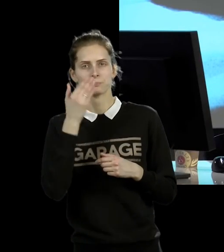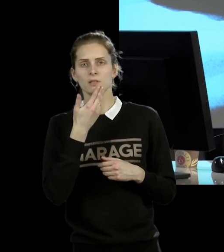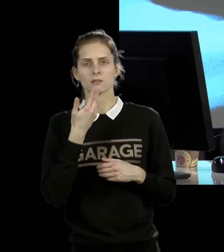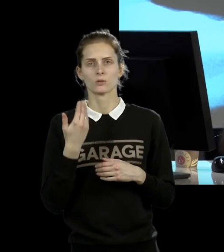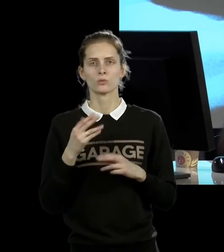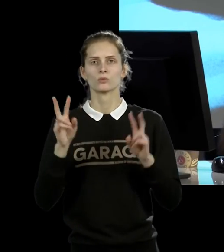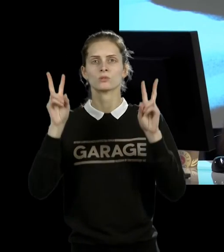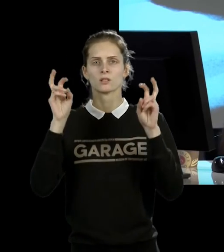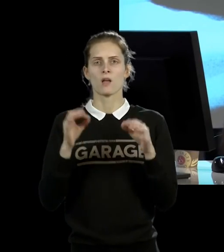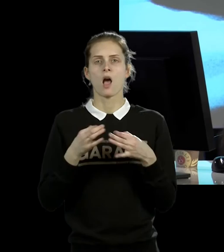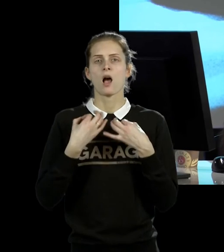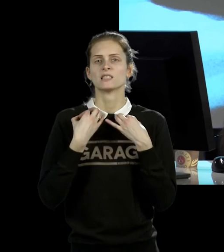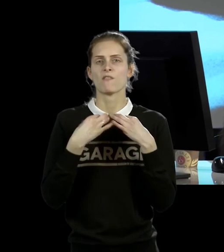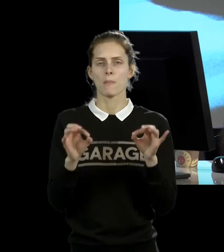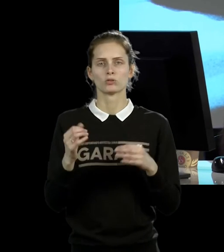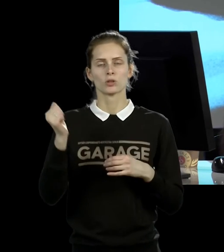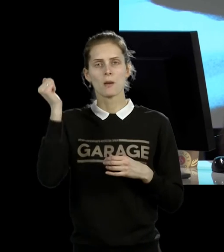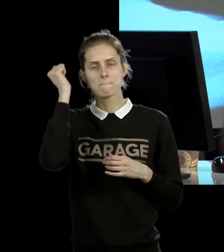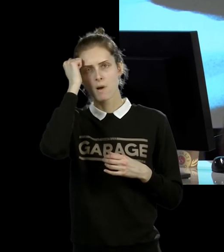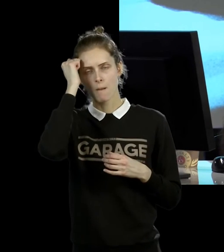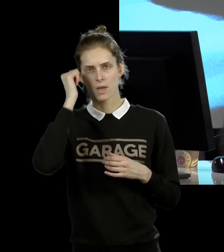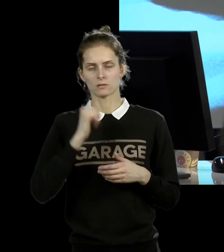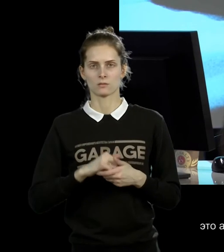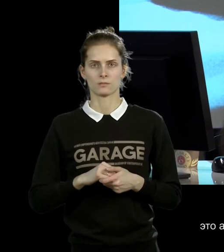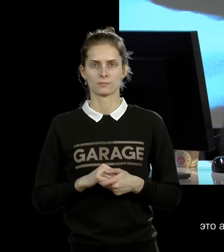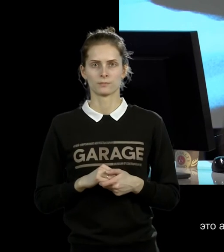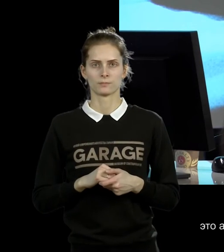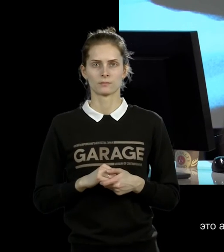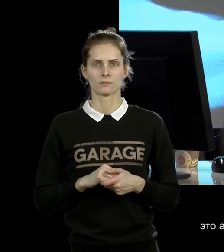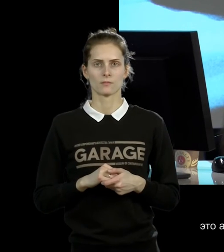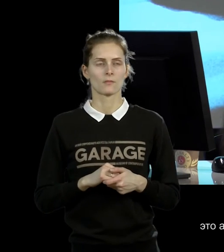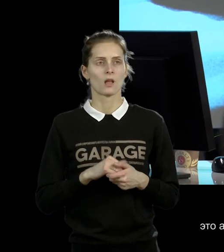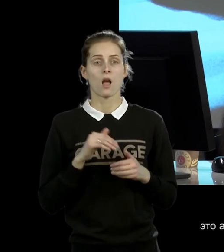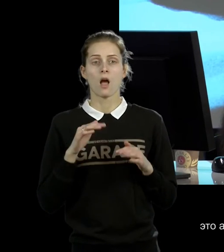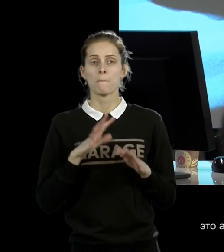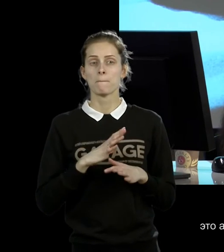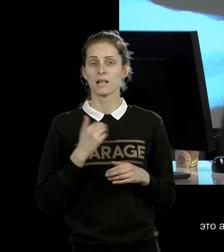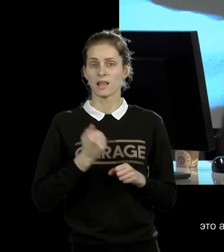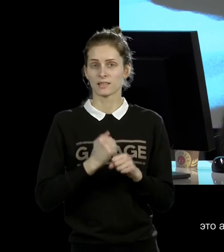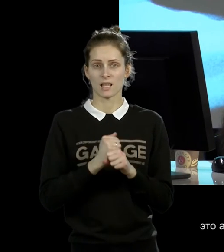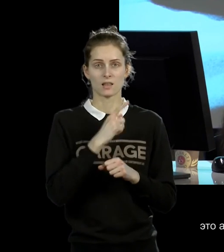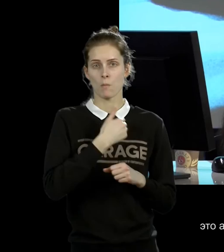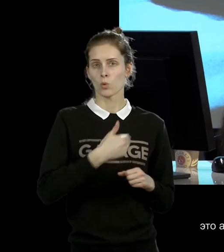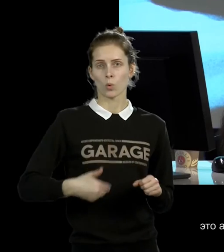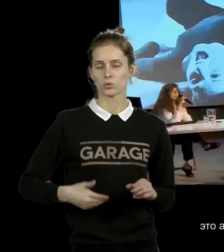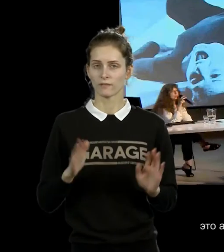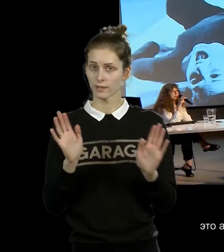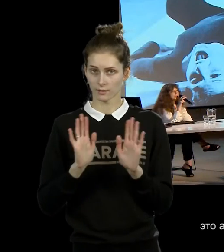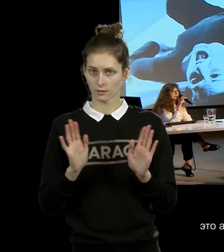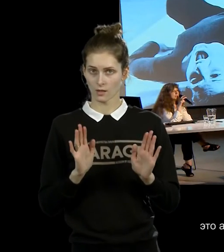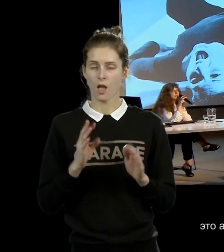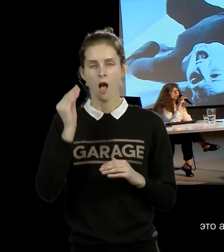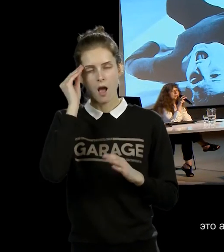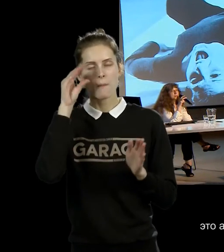называлась «Освобождая память». Акция, которая делалась, видимо, не в Югославии уже, но которая заключалась в том, это тоже все